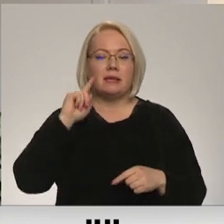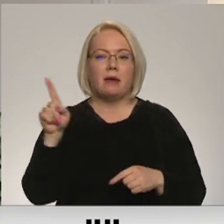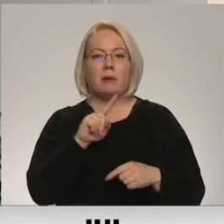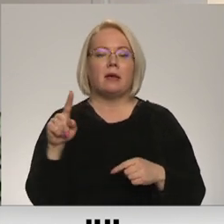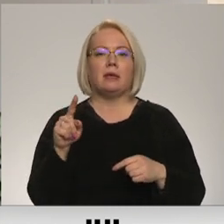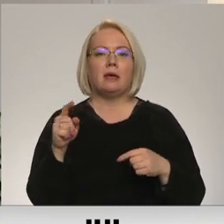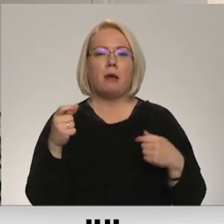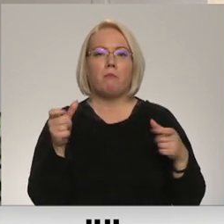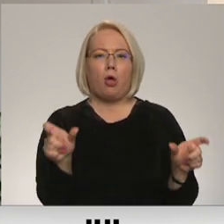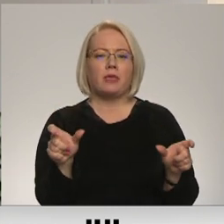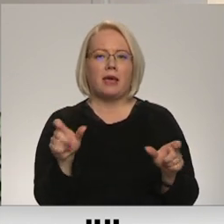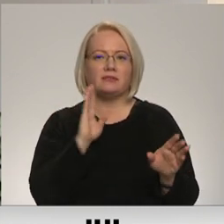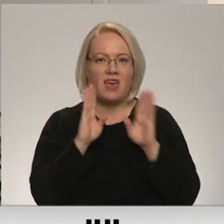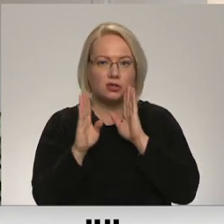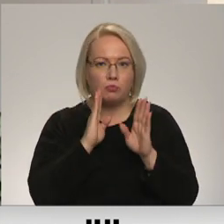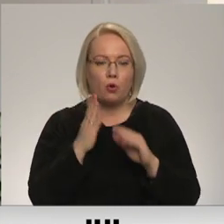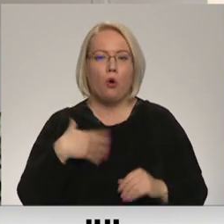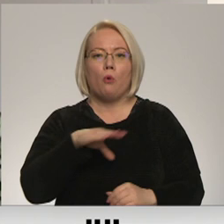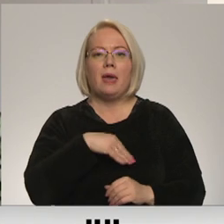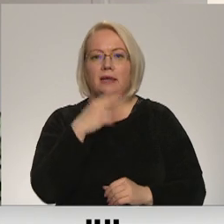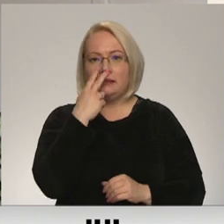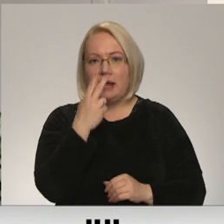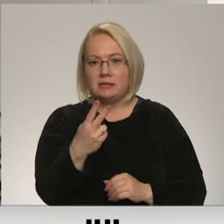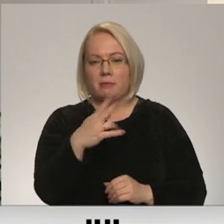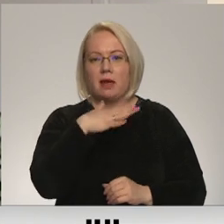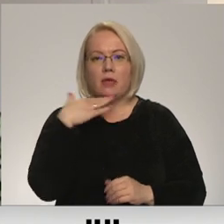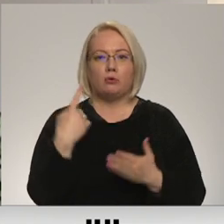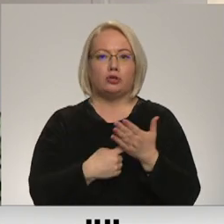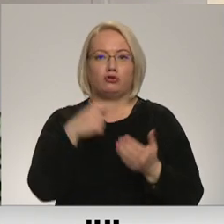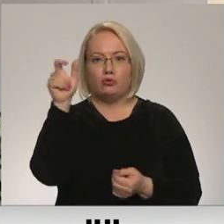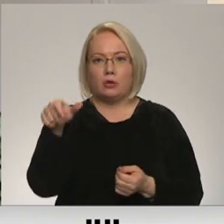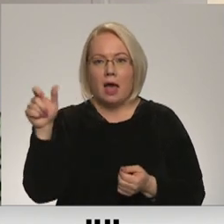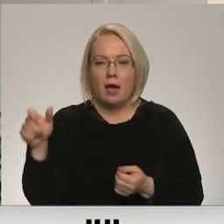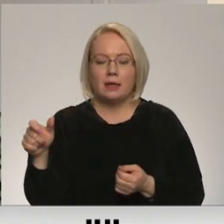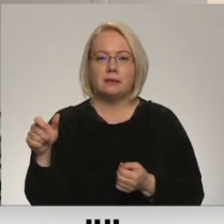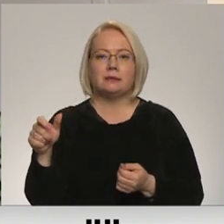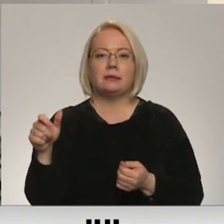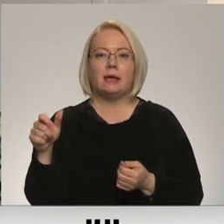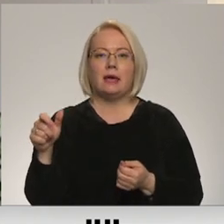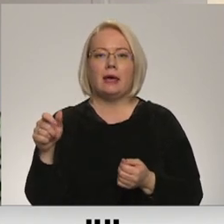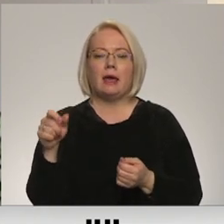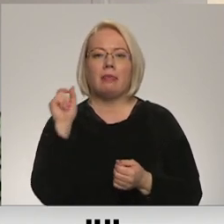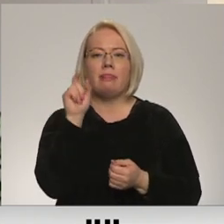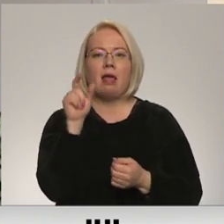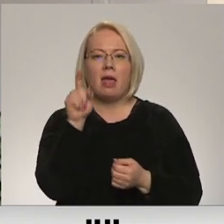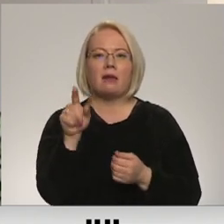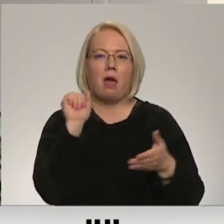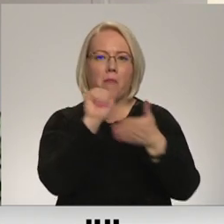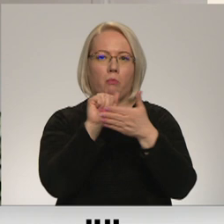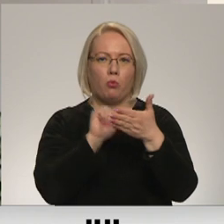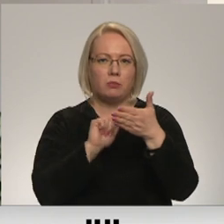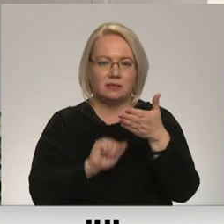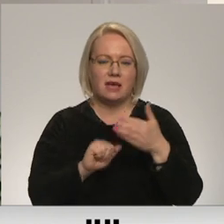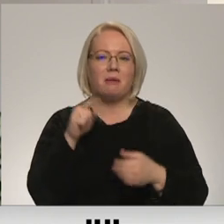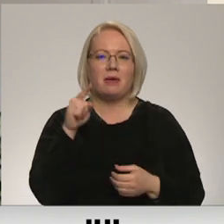Facebooks un mēs redzējām, ka daudzi žurnalisti migrēja telegramā, bet tas